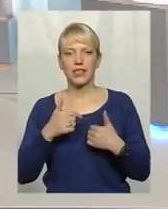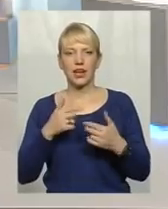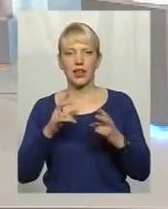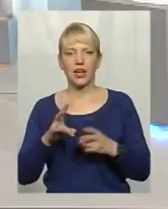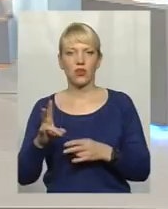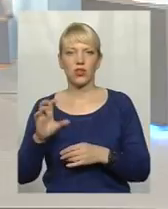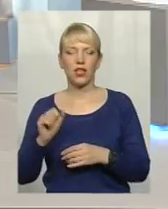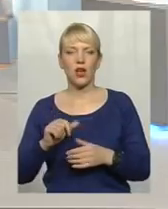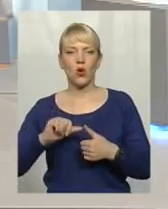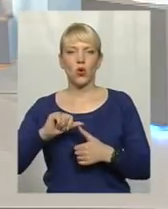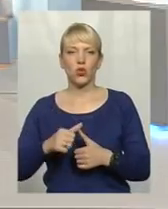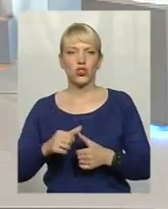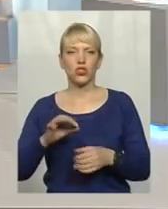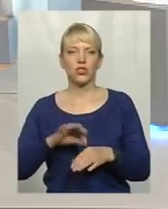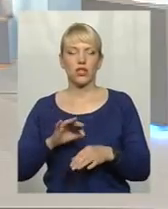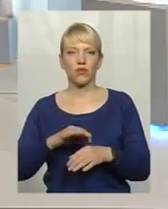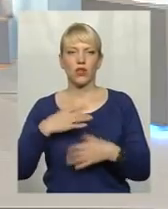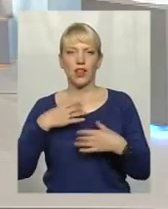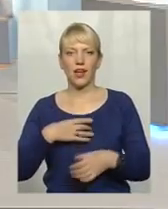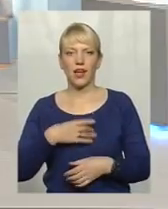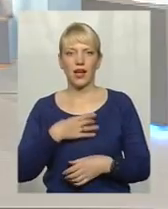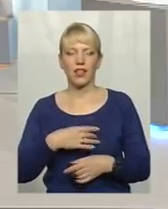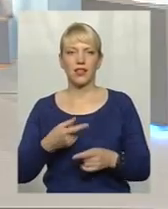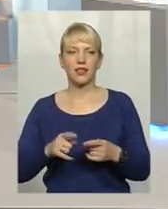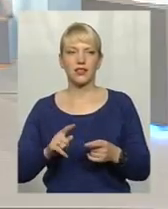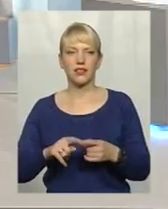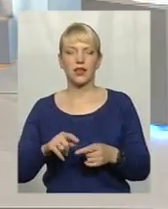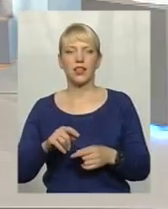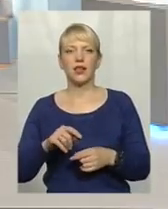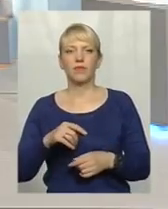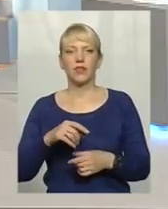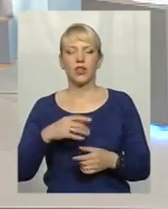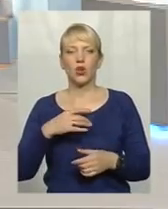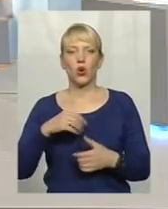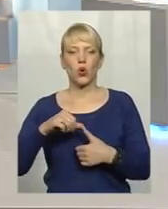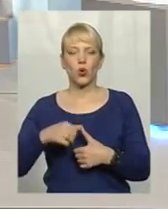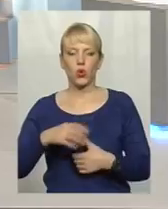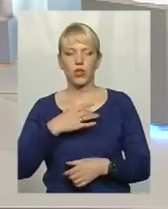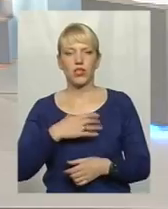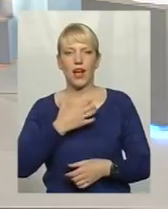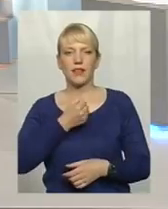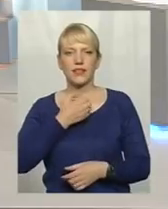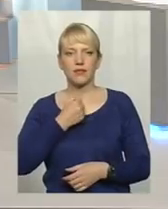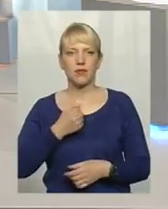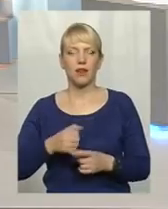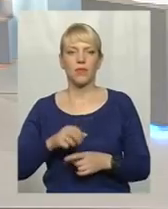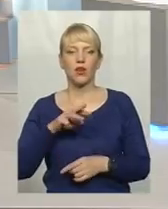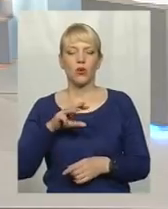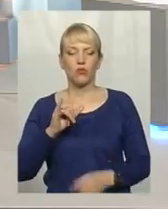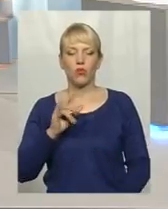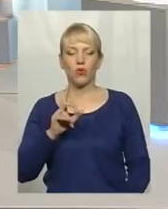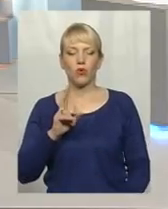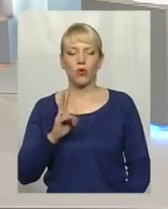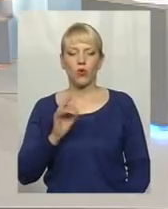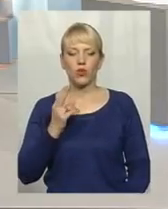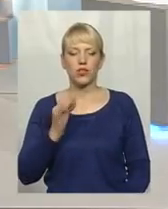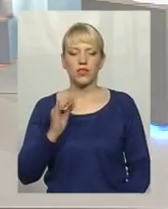хронічні захворювання легень, це хронічно-абструктивне захворювання легень, бронхіальна астма, мукові сцедоз, хронічні